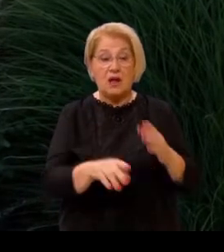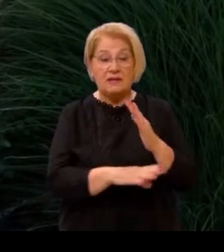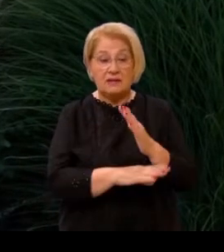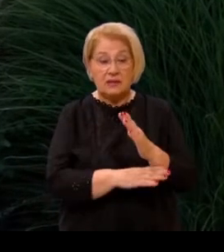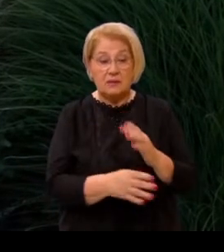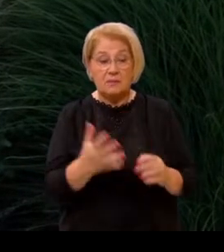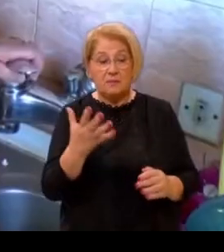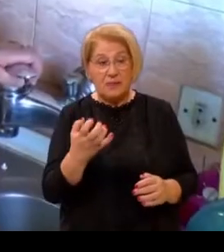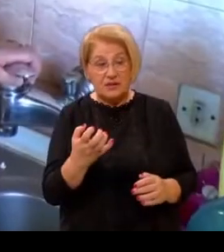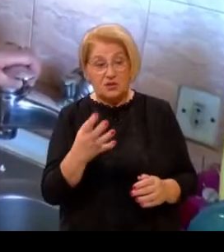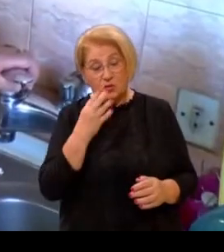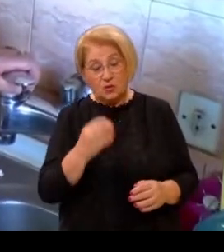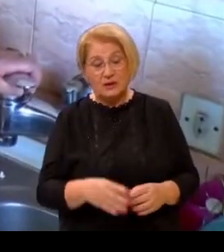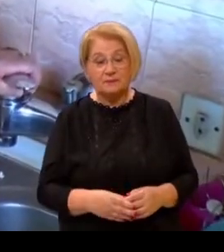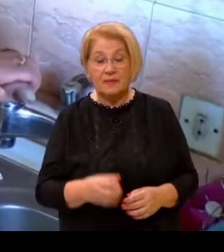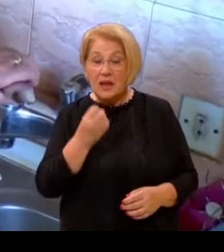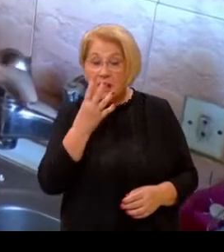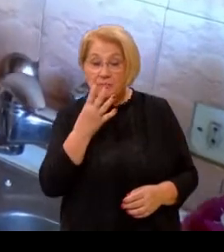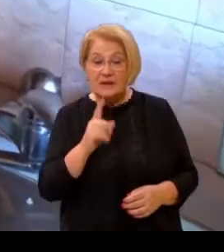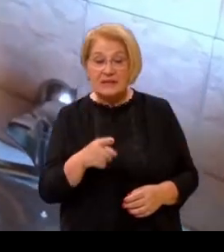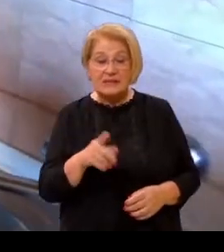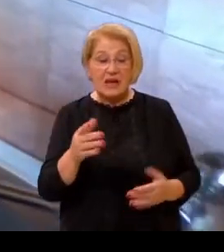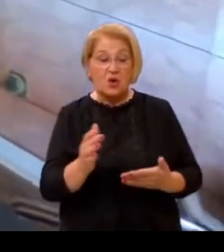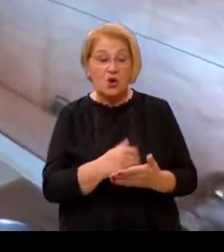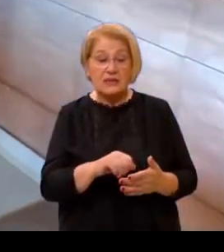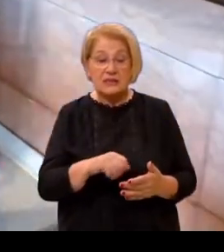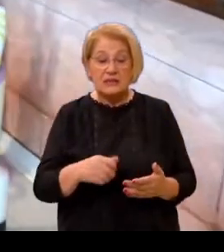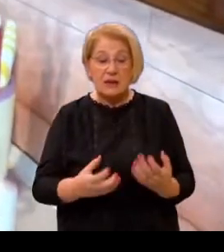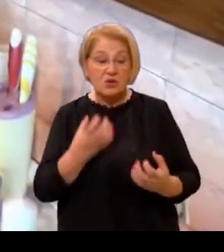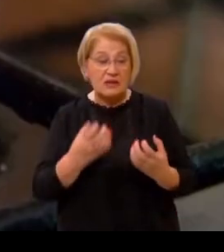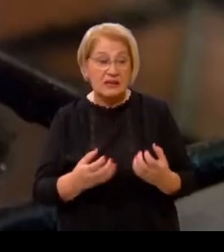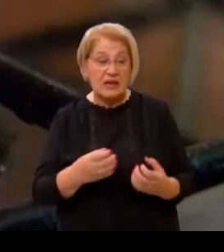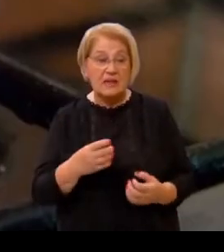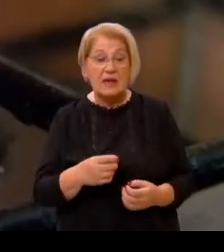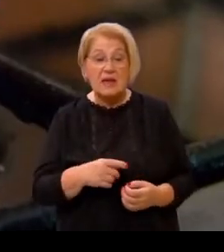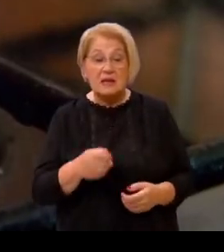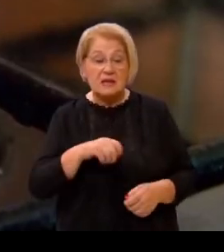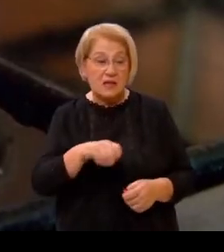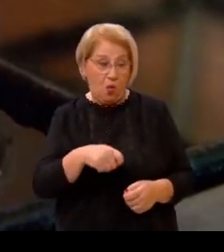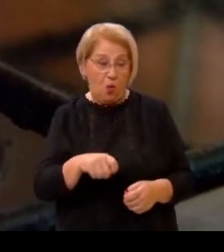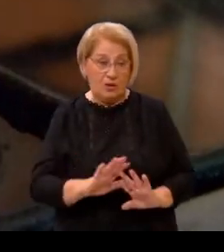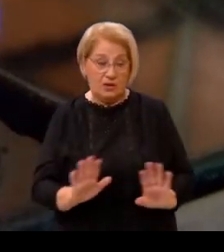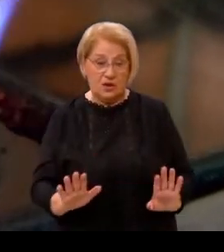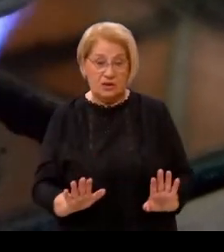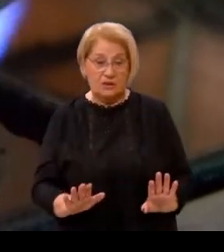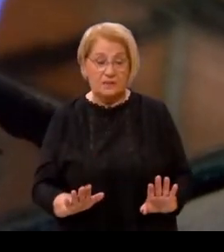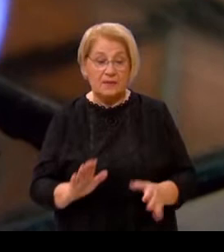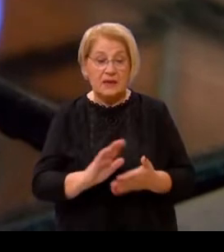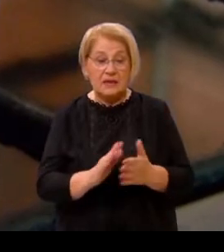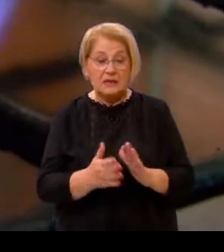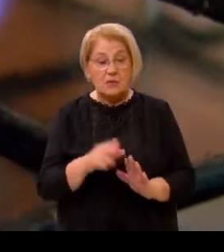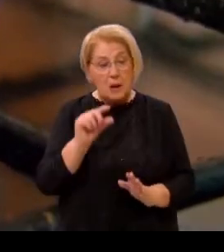bila 500 kunića. Plin se u njihovoj kući koristi samo za grijanje vode i za kuhanje. Suproga ima